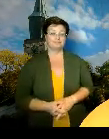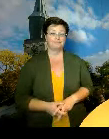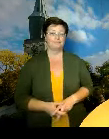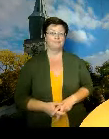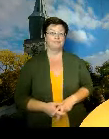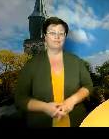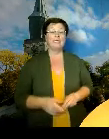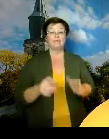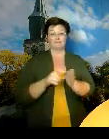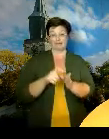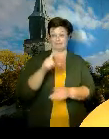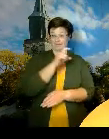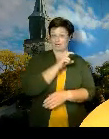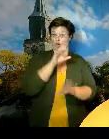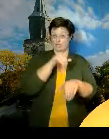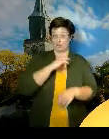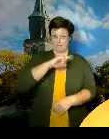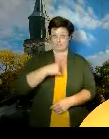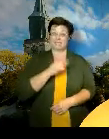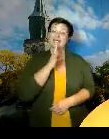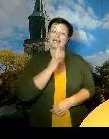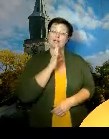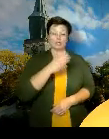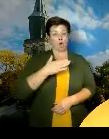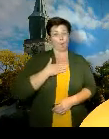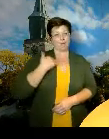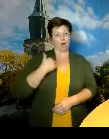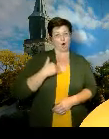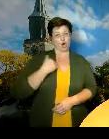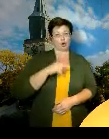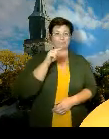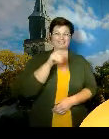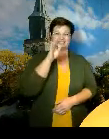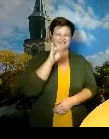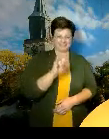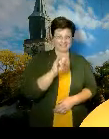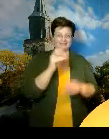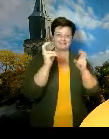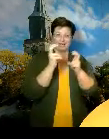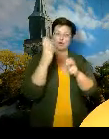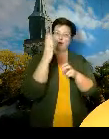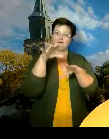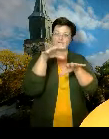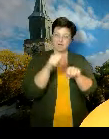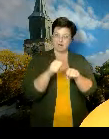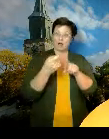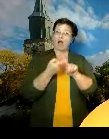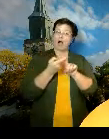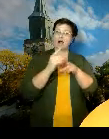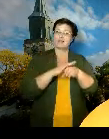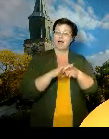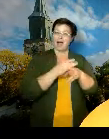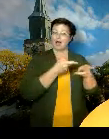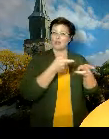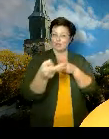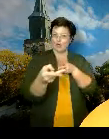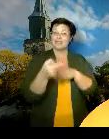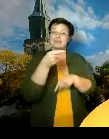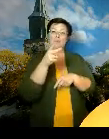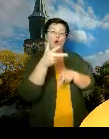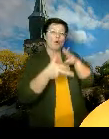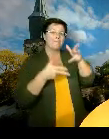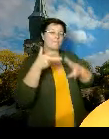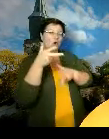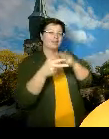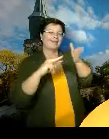Viime viikolla kerrottiin, että me ollaan saatu tämä omaolo.fi sähköinen ajavaraus käyttöön ja siellä on myöskin tämä robotiikka